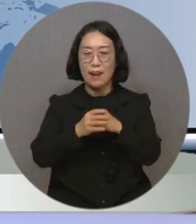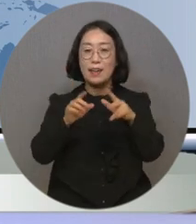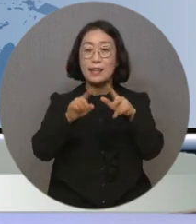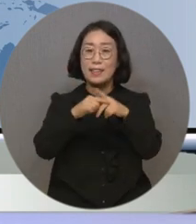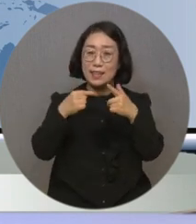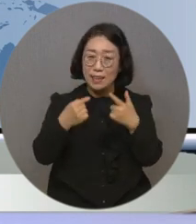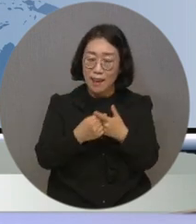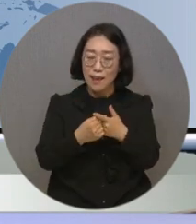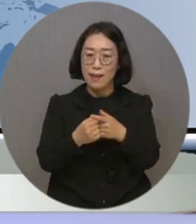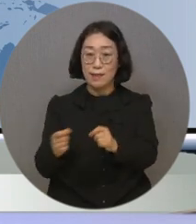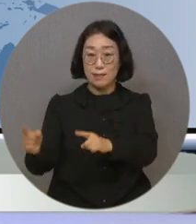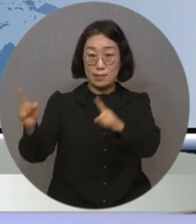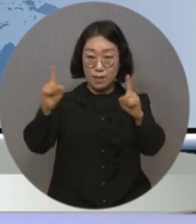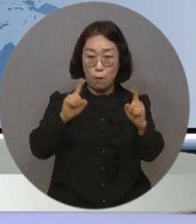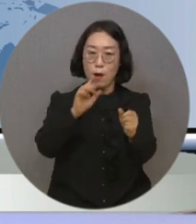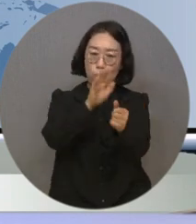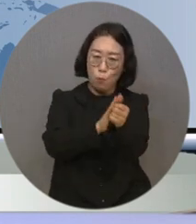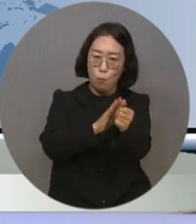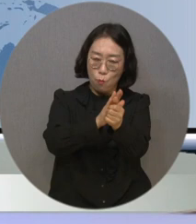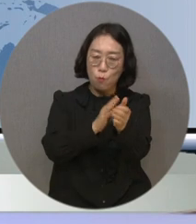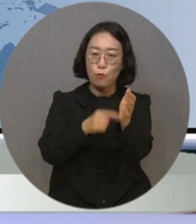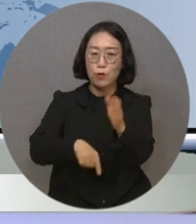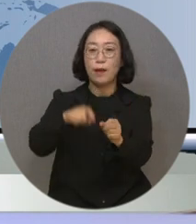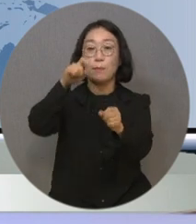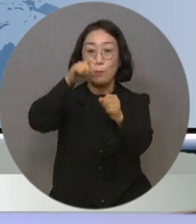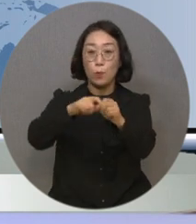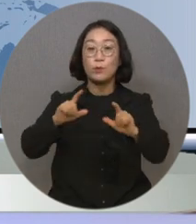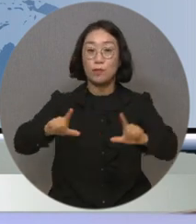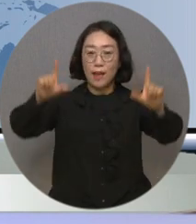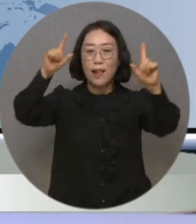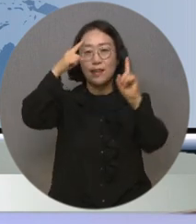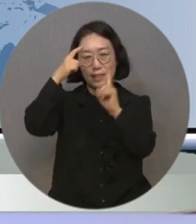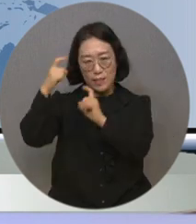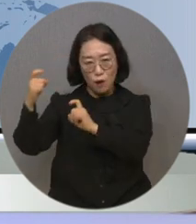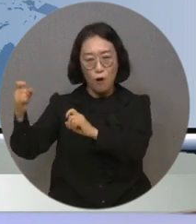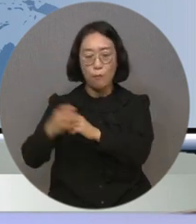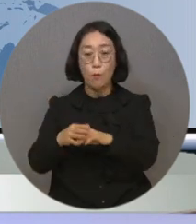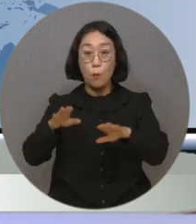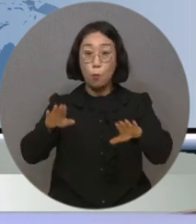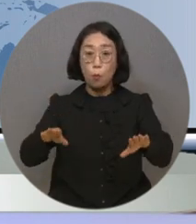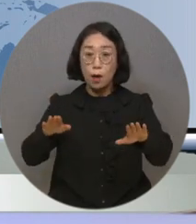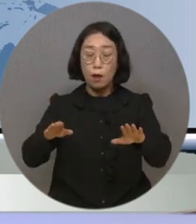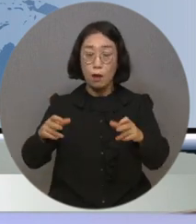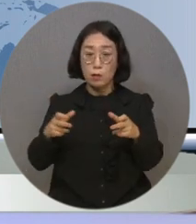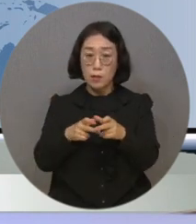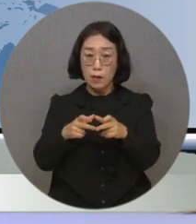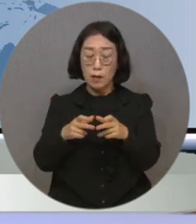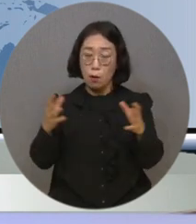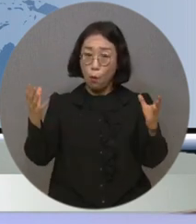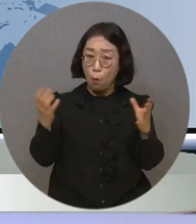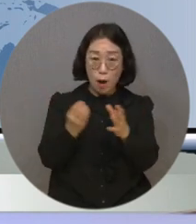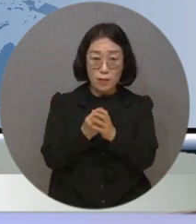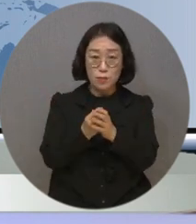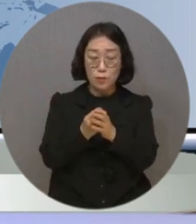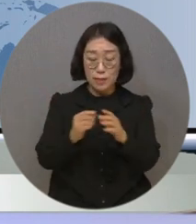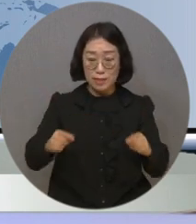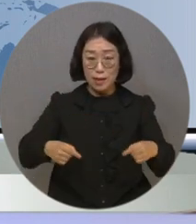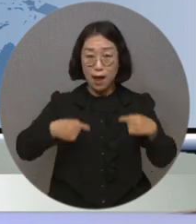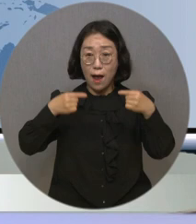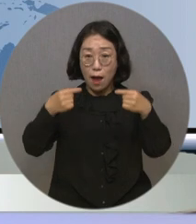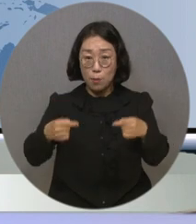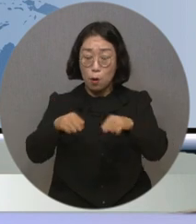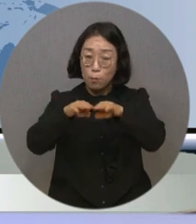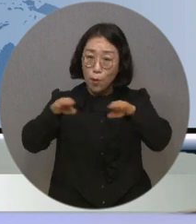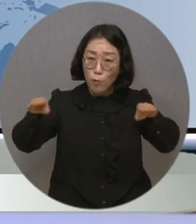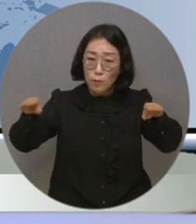장애인의 재활 의욕을 고취하기 위한 날이죠. 2023년 현재 장애인의 완전한 참여와 평등은 어느